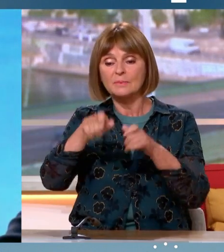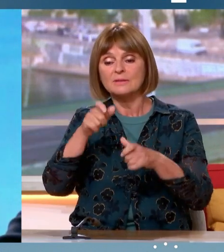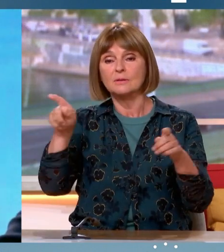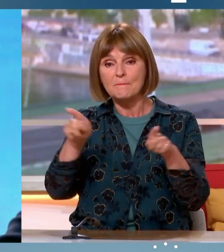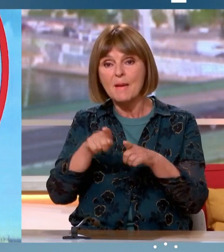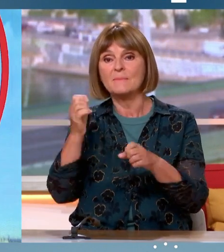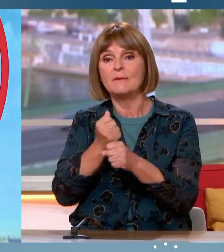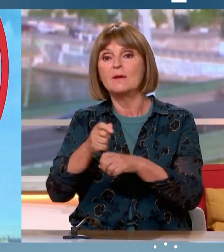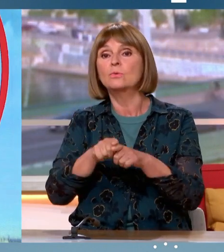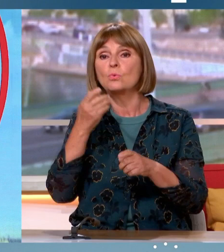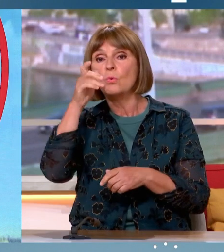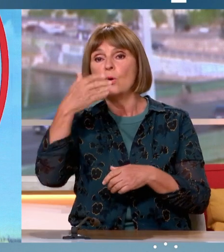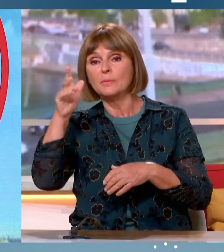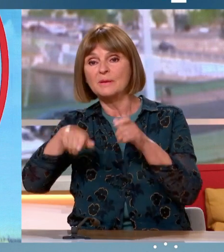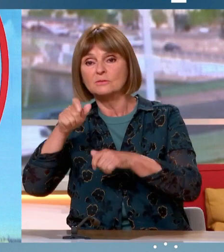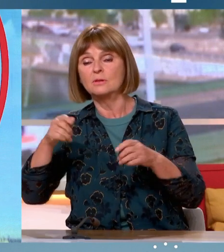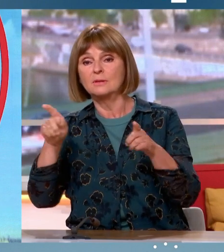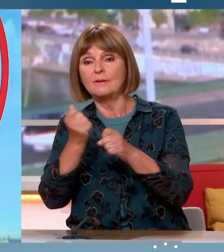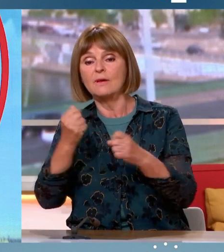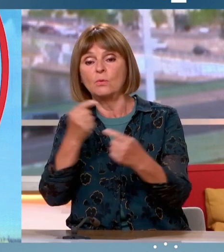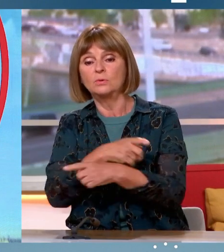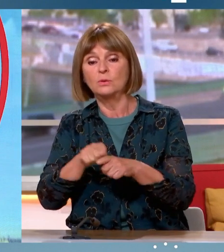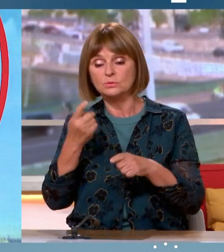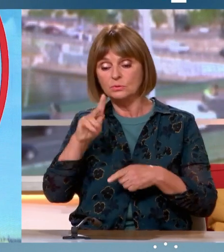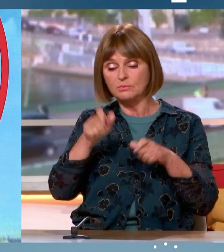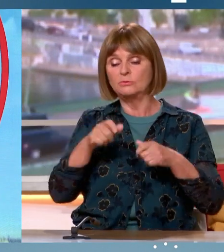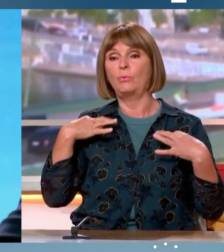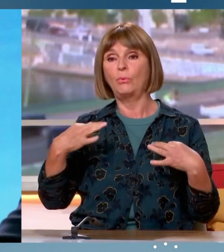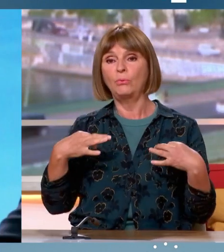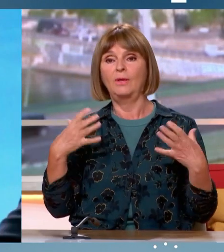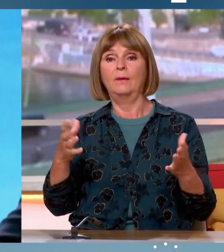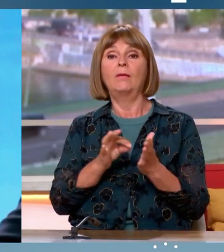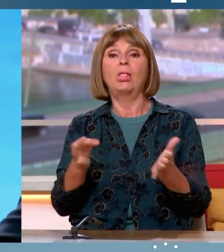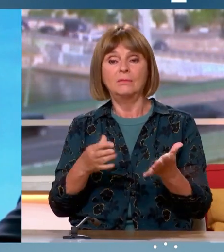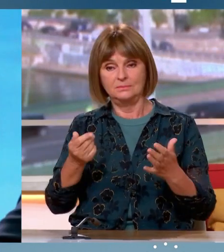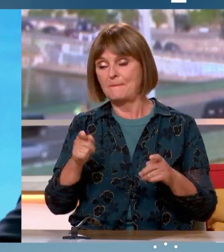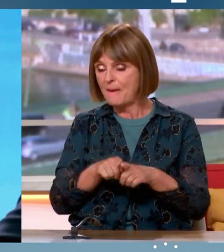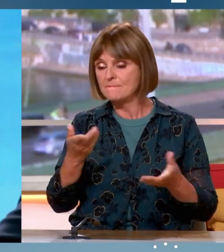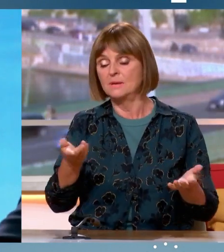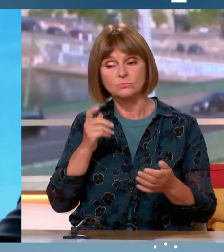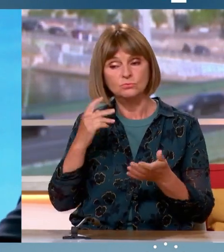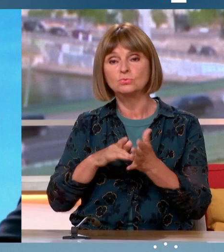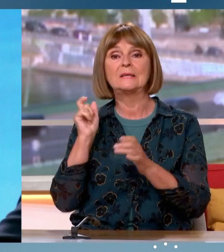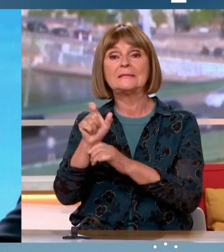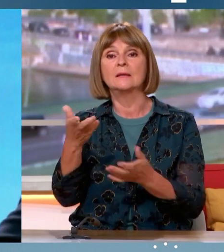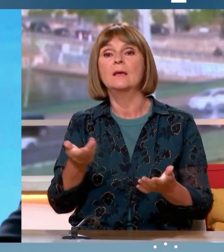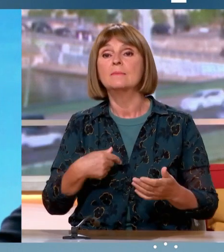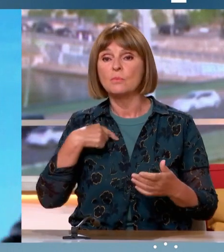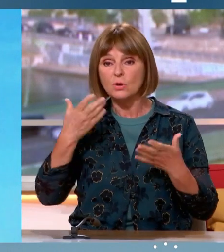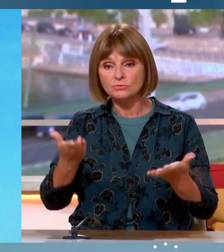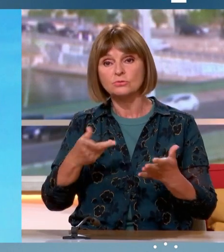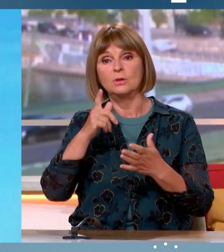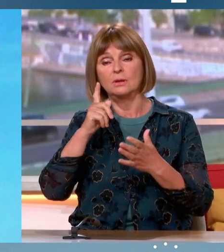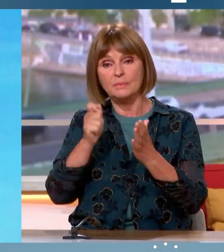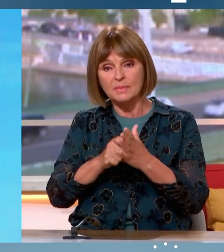Et cette armée de gens d'autant plus sévère qu'elle ne fait rien du tout. C'est exactement cela. Donc moi je salue ce geste, ce jour historique pour l'Europe